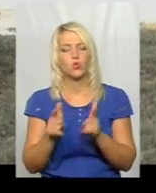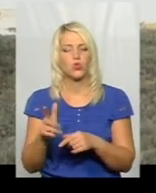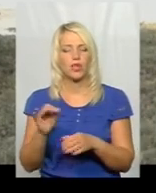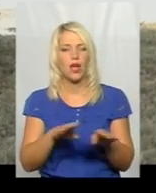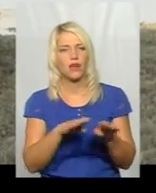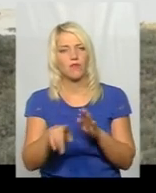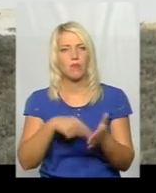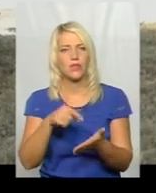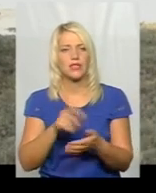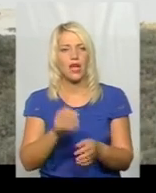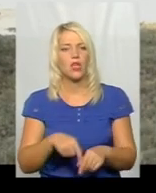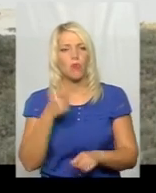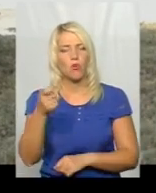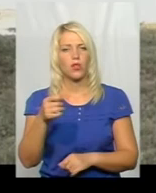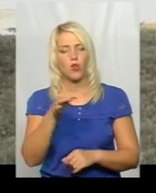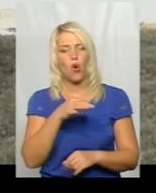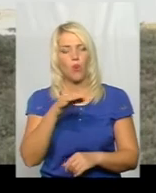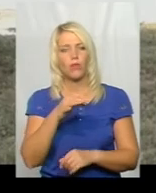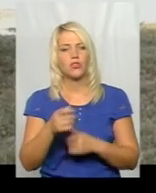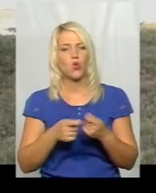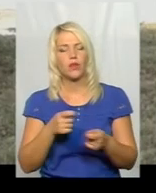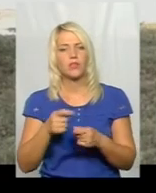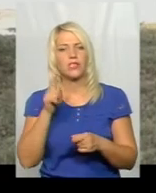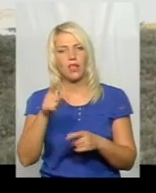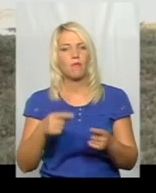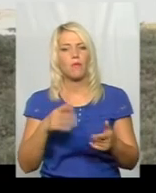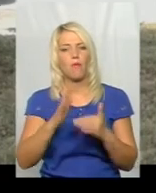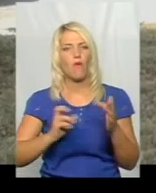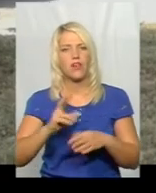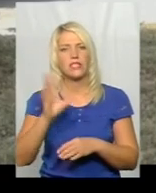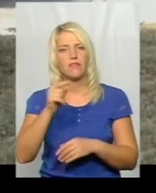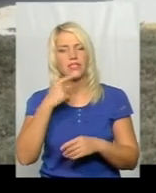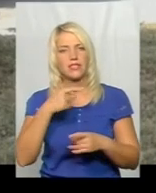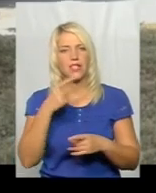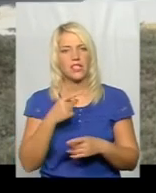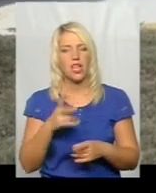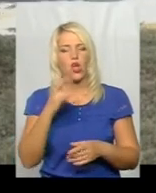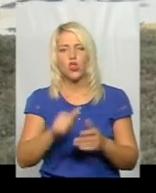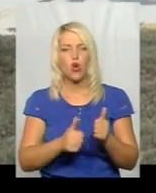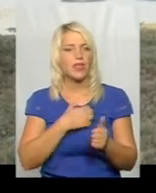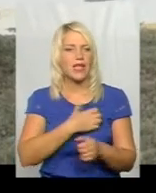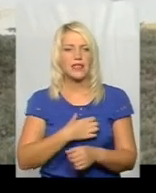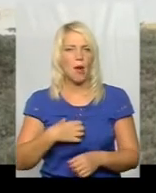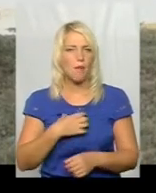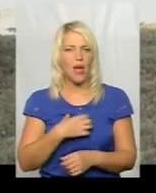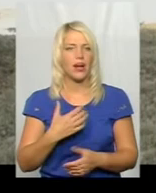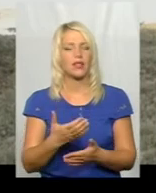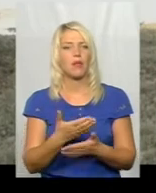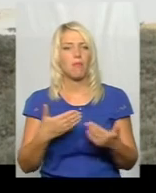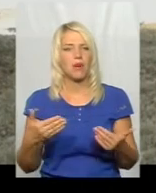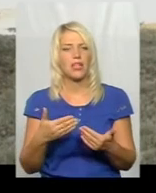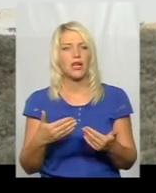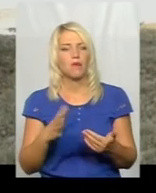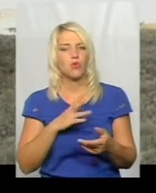рівні міста і подано було в обласну адміністрацію, там ці професії вказані. Але насамперед, ми були на зустрічі з